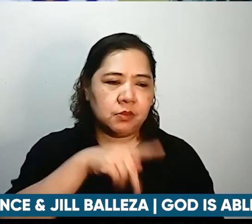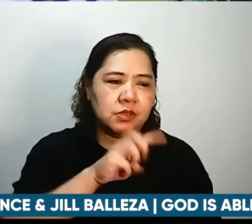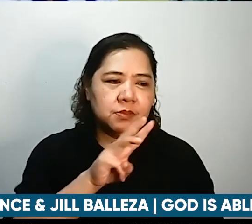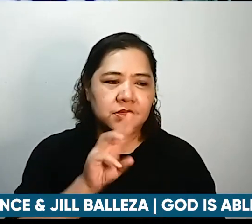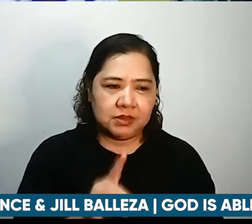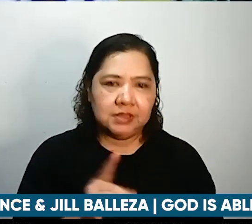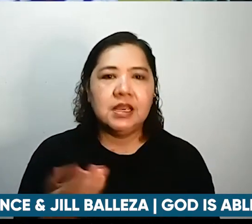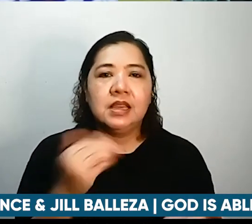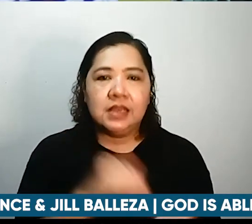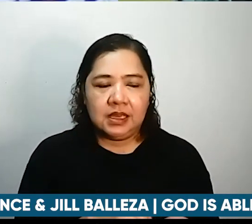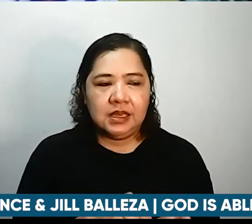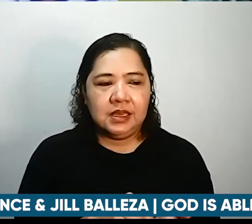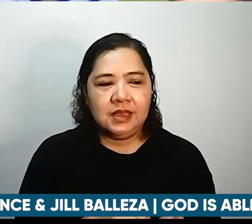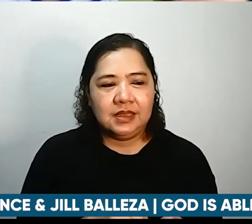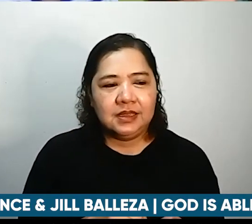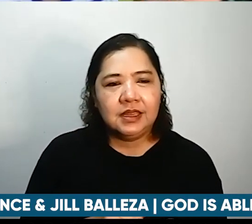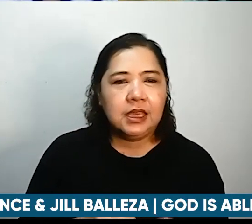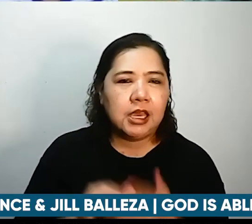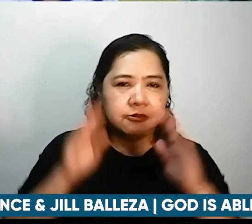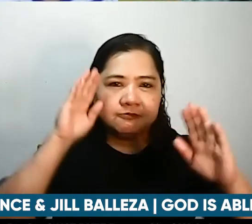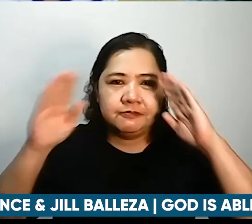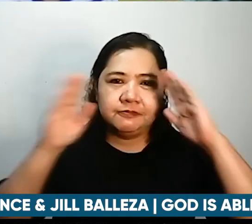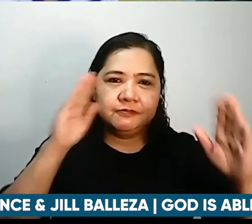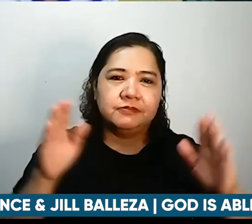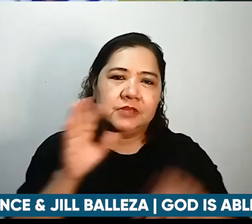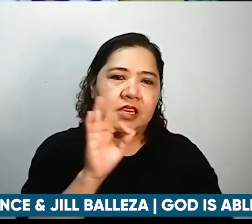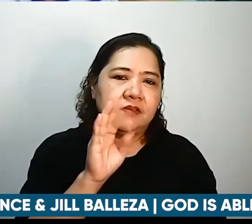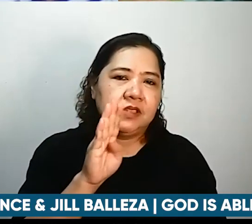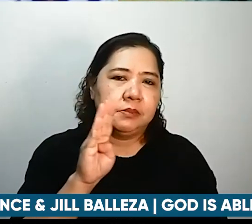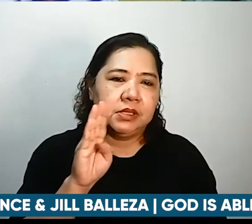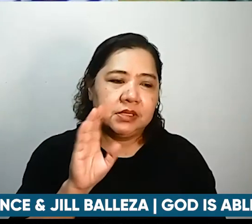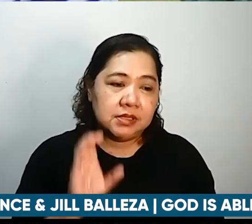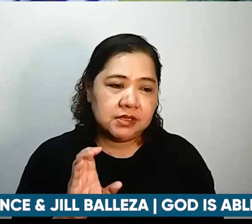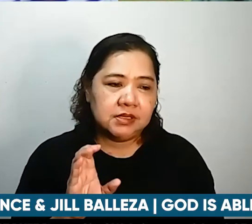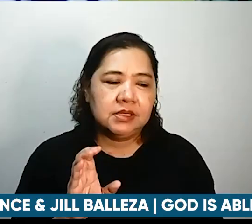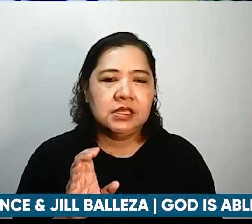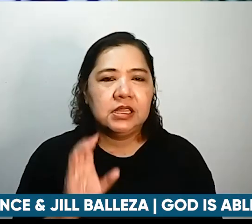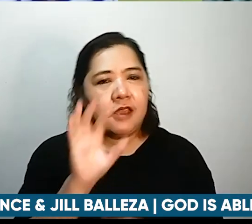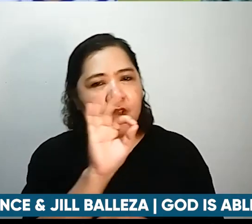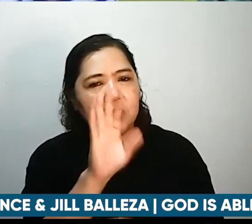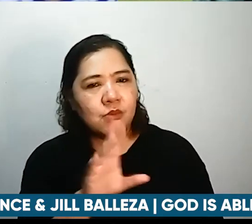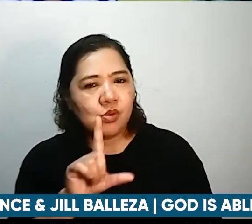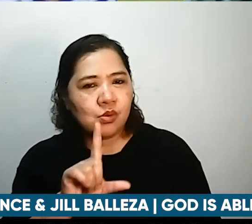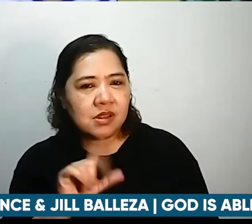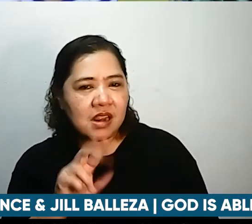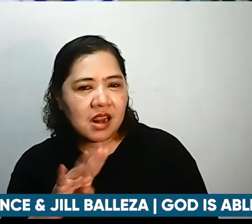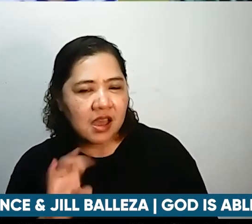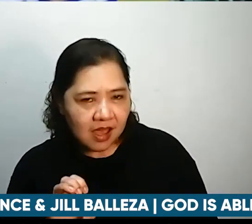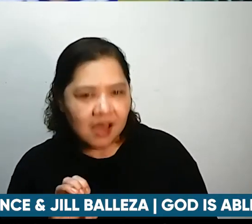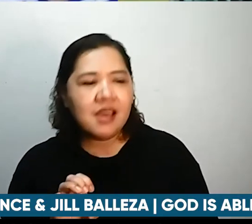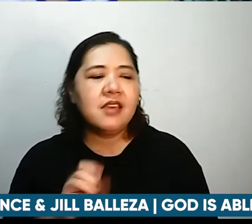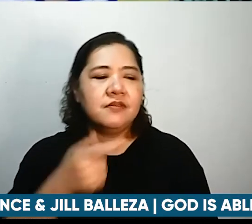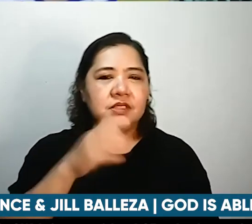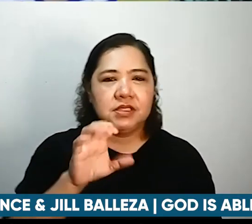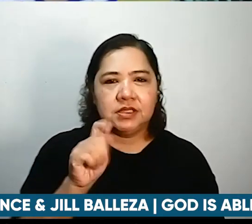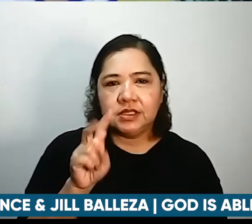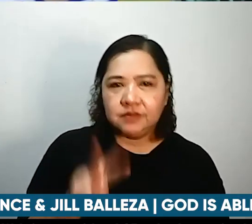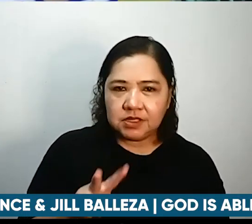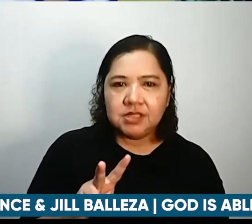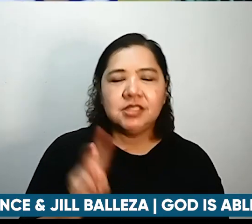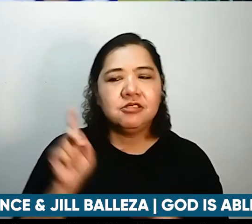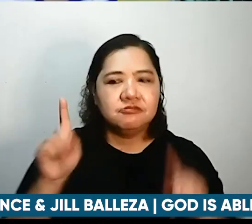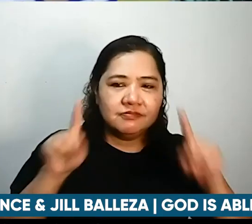pinapasalamatan binabati natin lahat ng nasa FEBC Radio TV Facebook Live YouTube Channel GCTV at